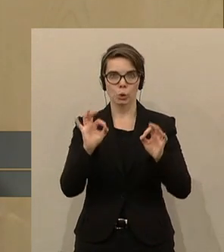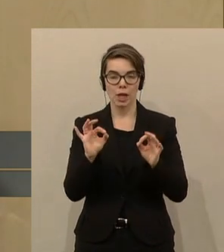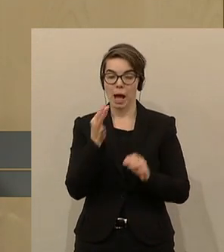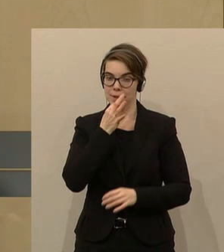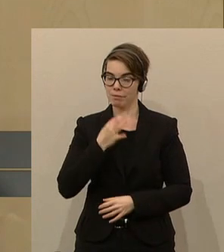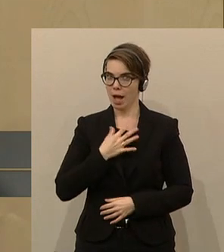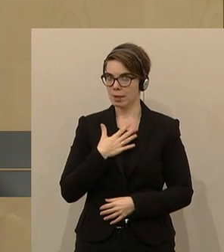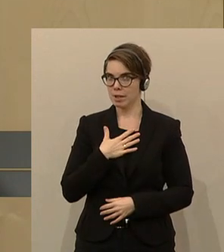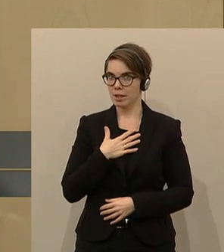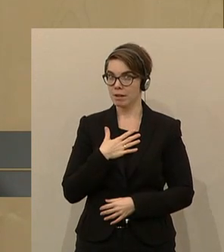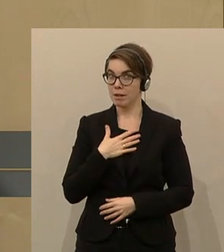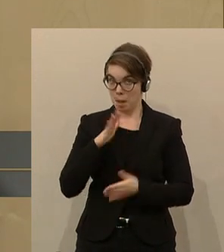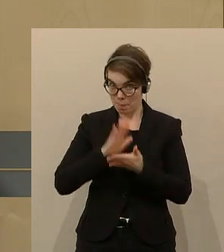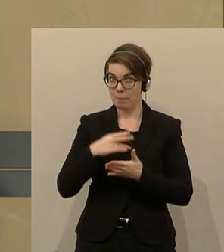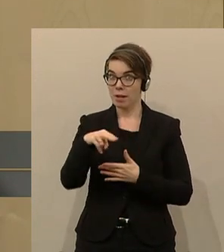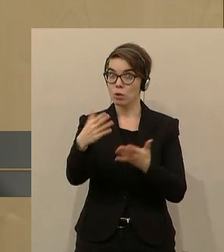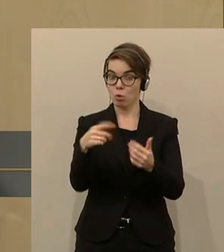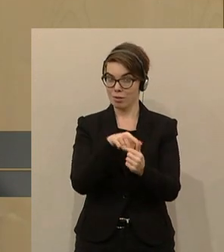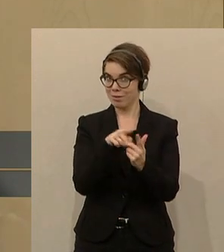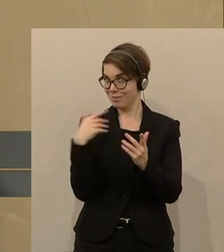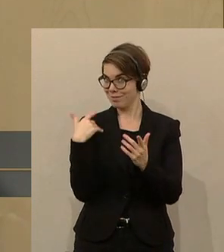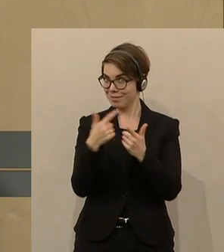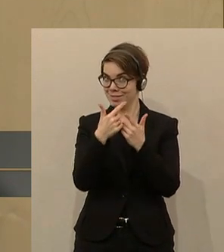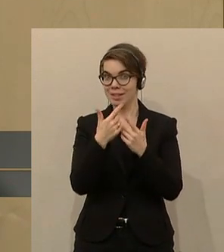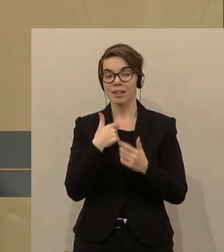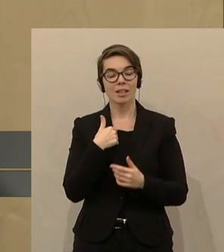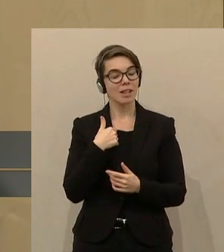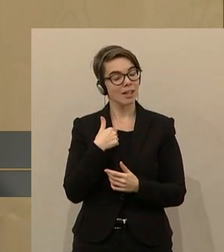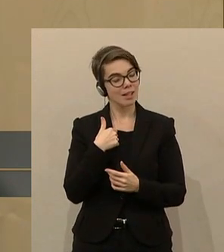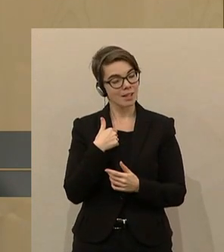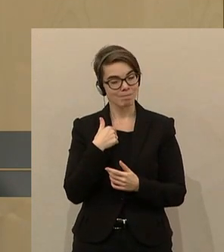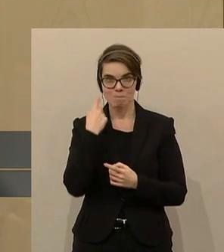jetzt, wird das so bleiben? Ich fürchte, nicht zwingend.